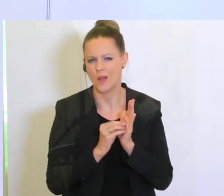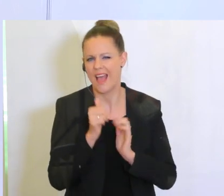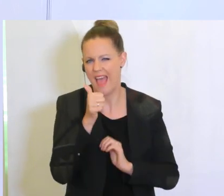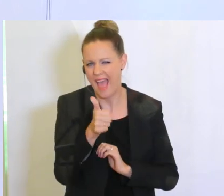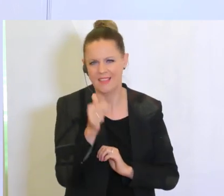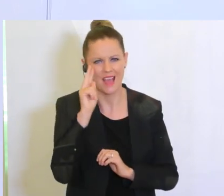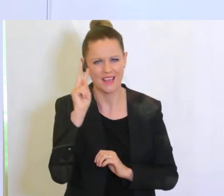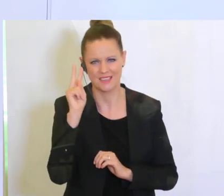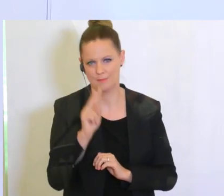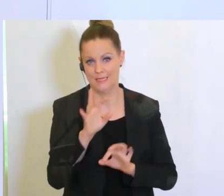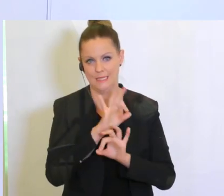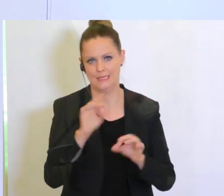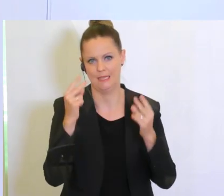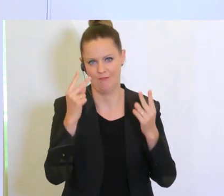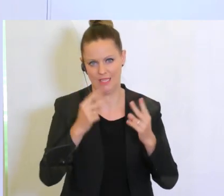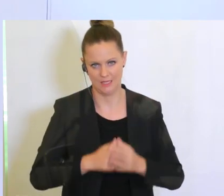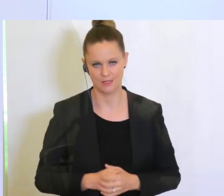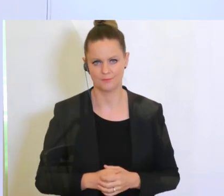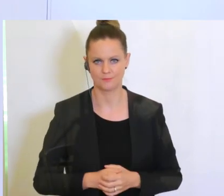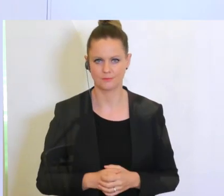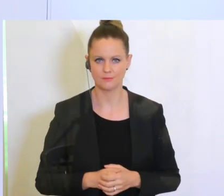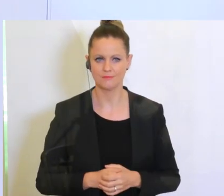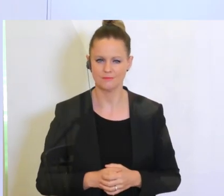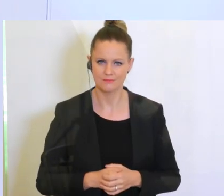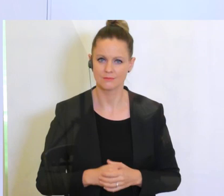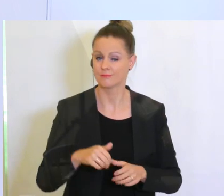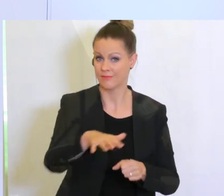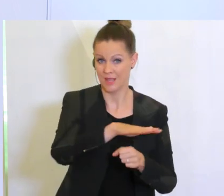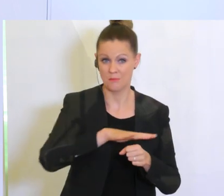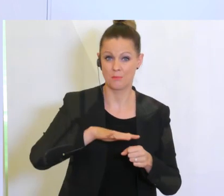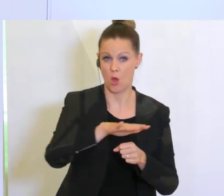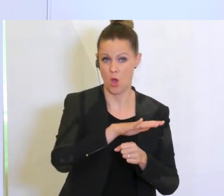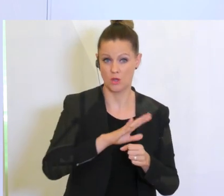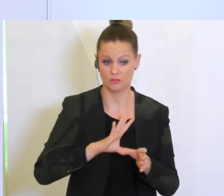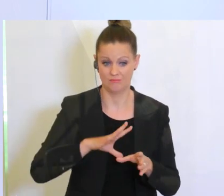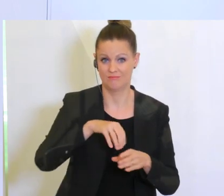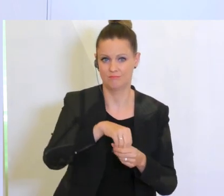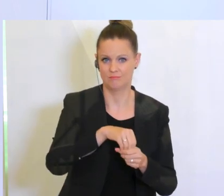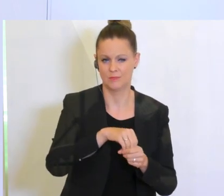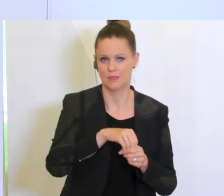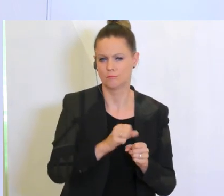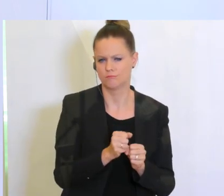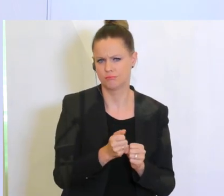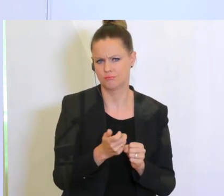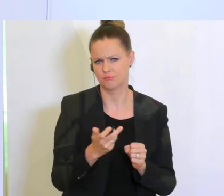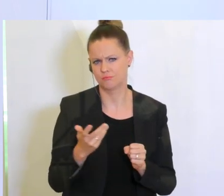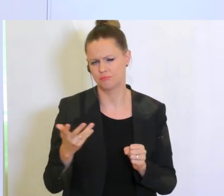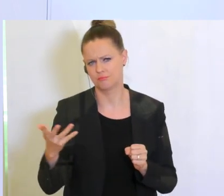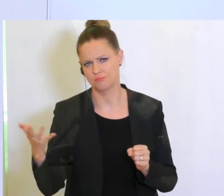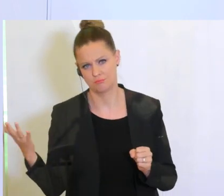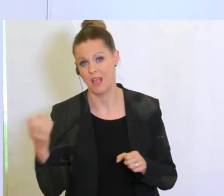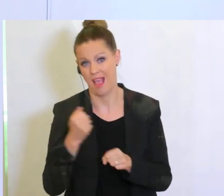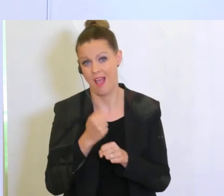weiterer Aspekt sehr, sehr wichtig. An dieser Branche hängen, wie wir alle wissen, auch sehr, sehr viele